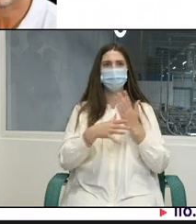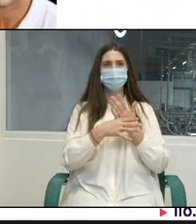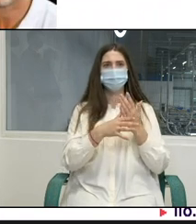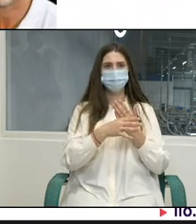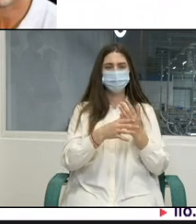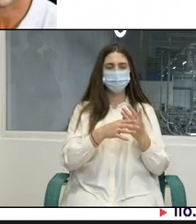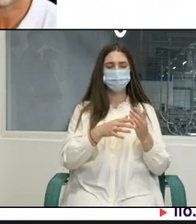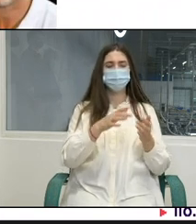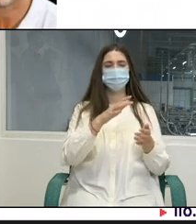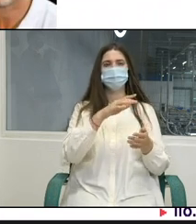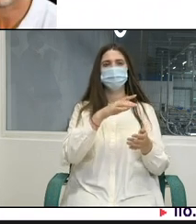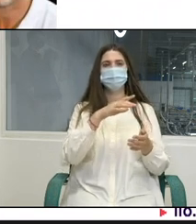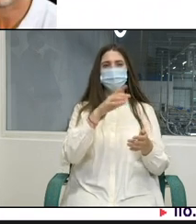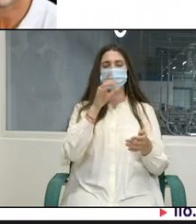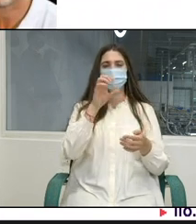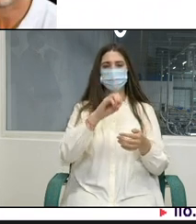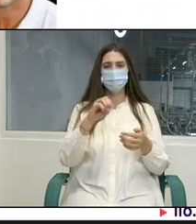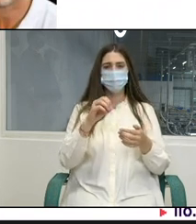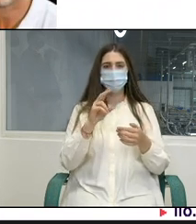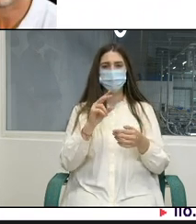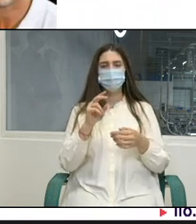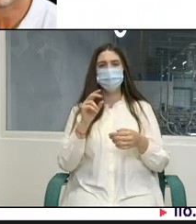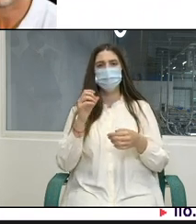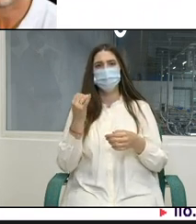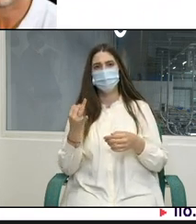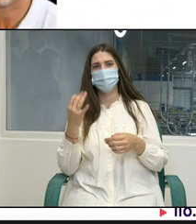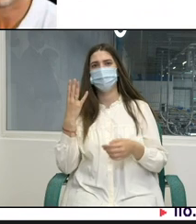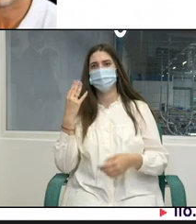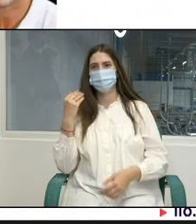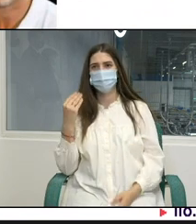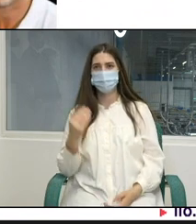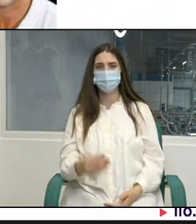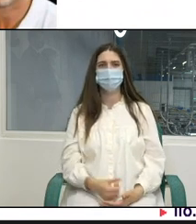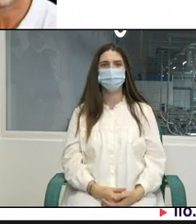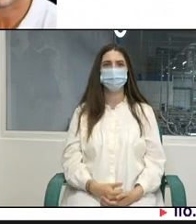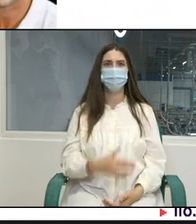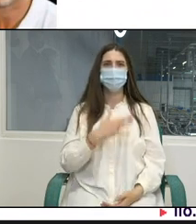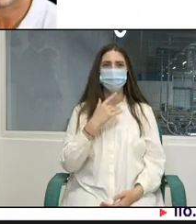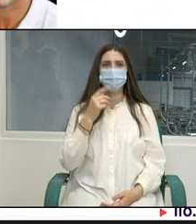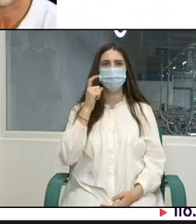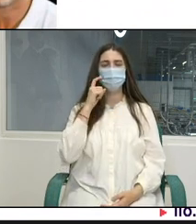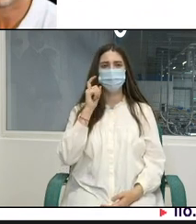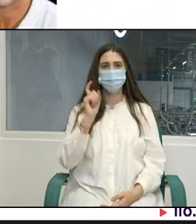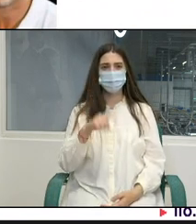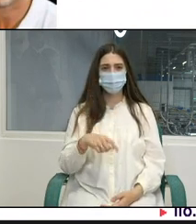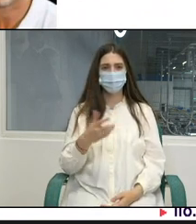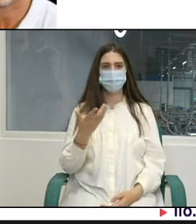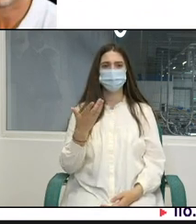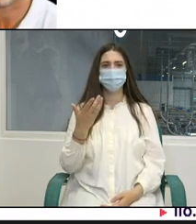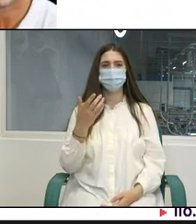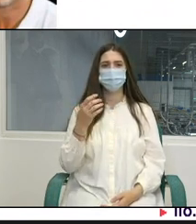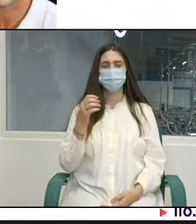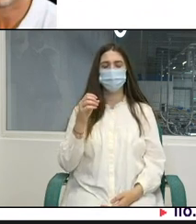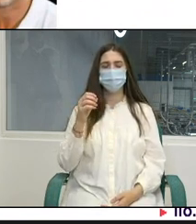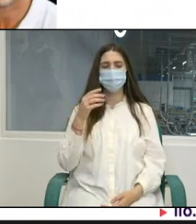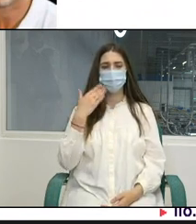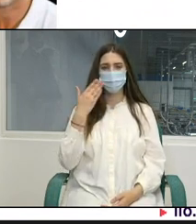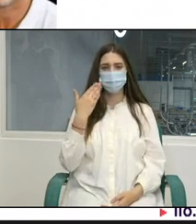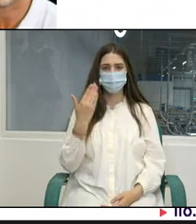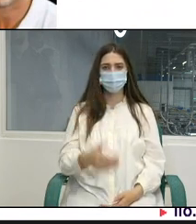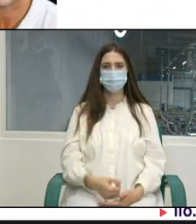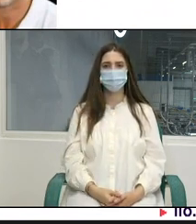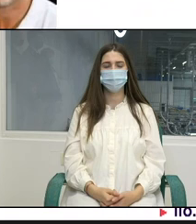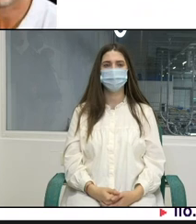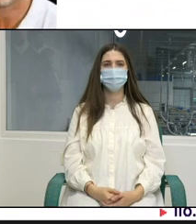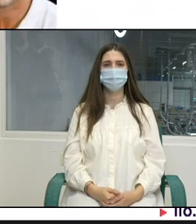de Est și centrală. Accentul lucrurilor nostru este foarte mult pe Republica Moldova, Ucraina și Balcanii de Vest unde avem personal